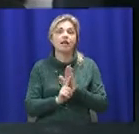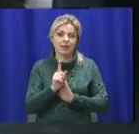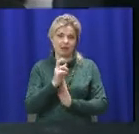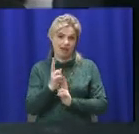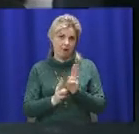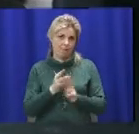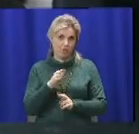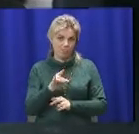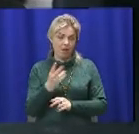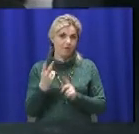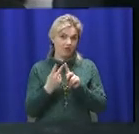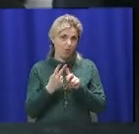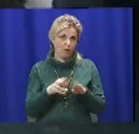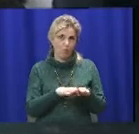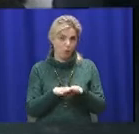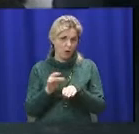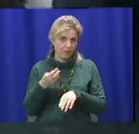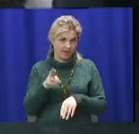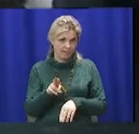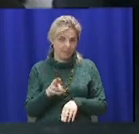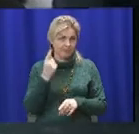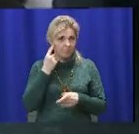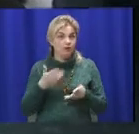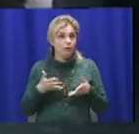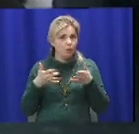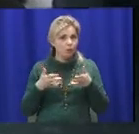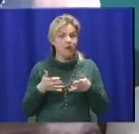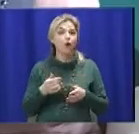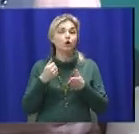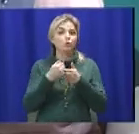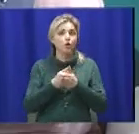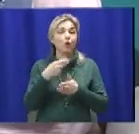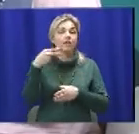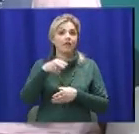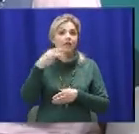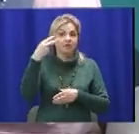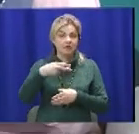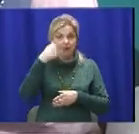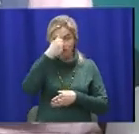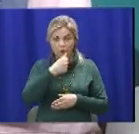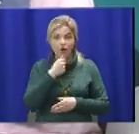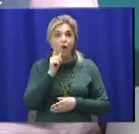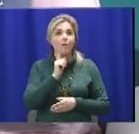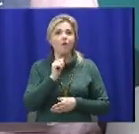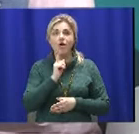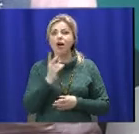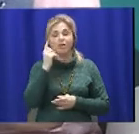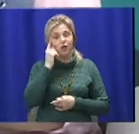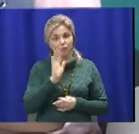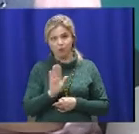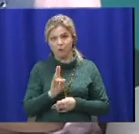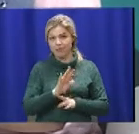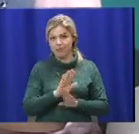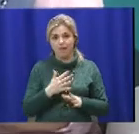второго уровня. Зрозуміло. Тобто до 2020 року ми поки що за це не думаємо і не